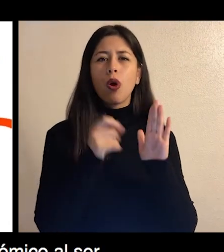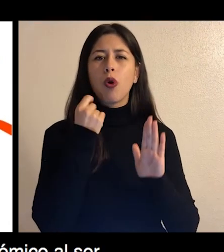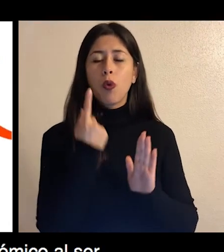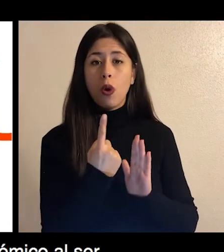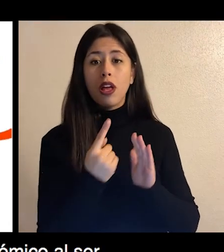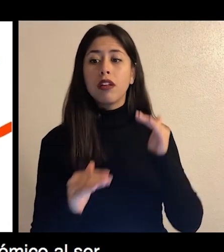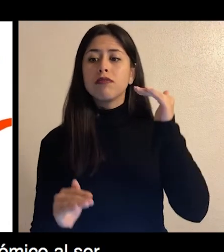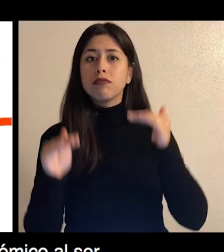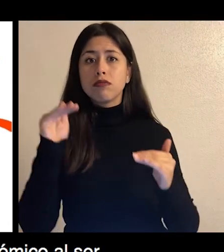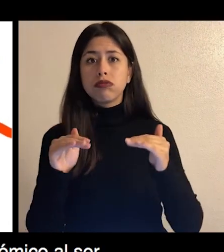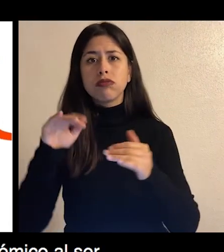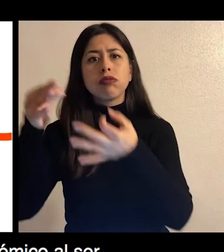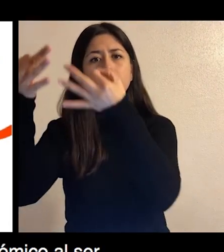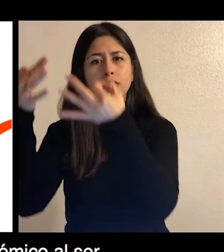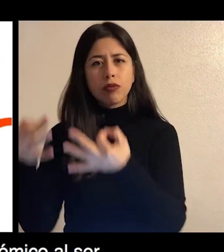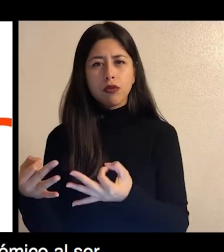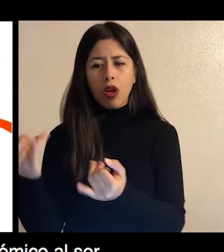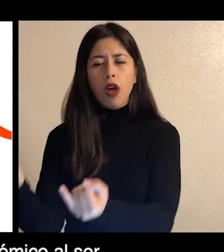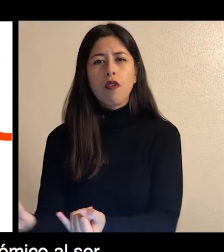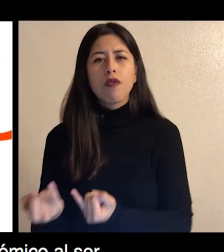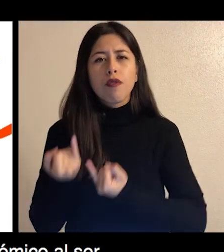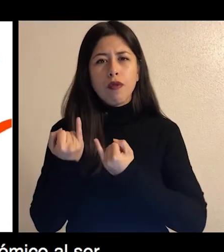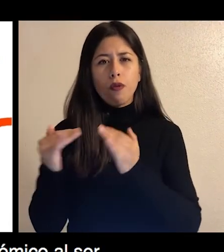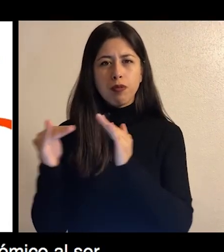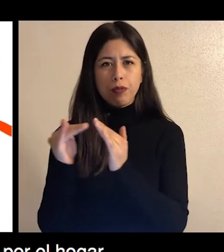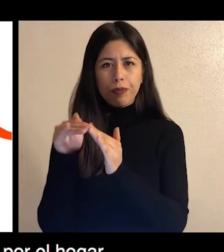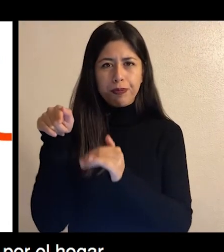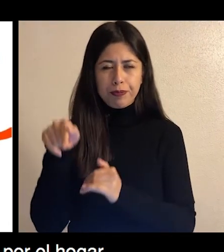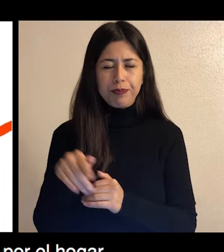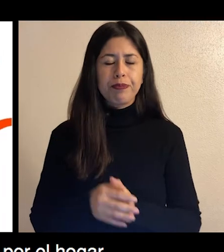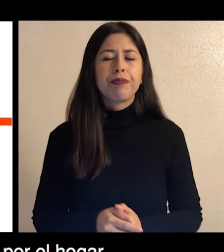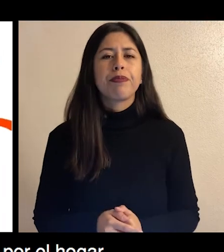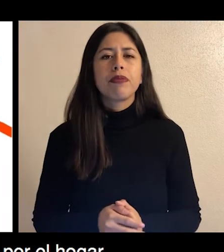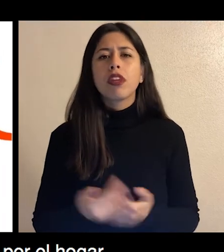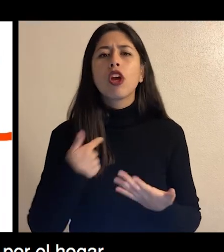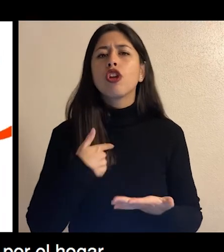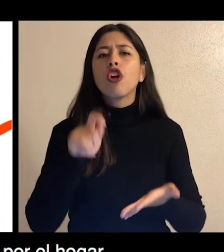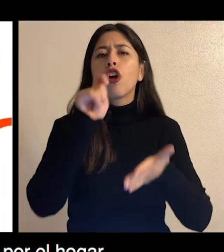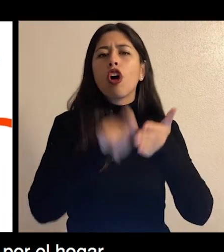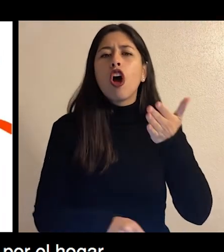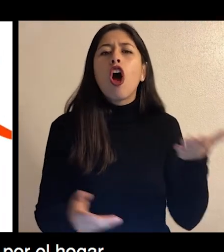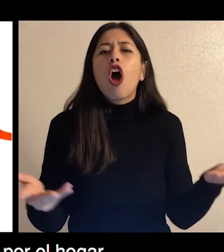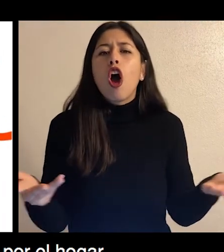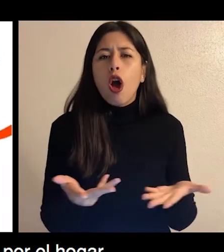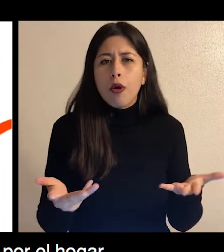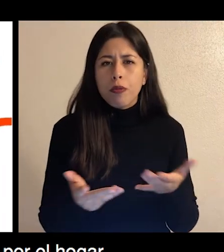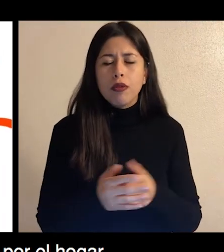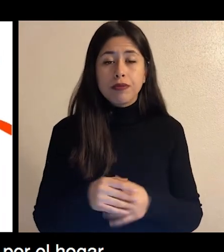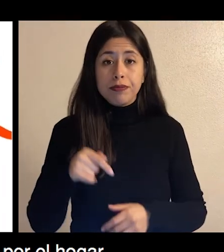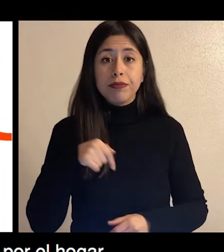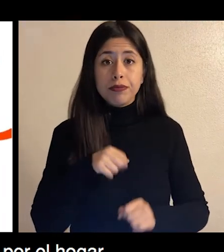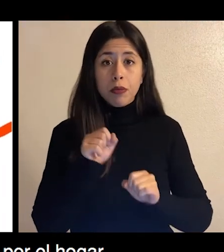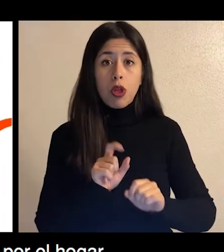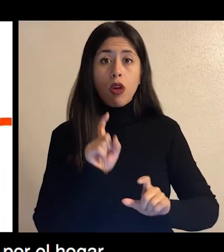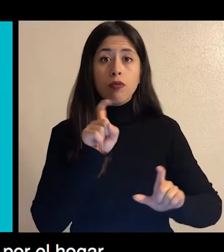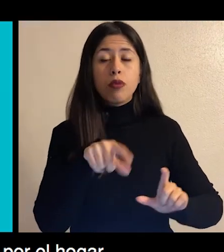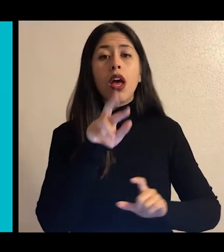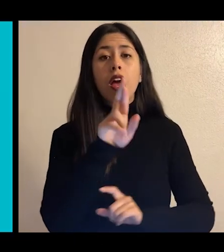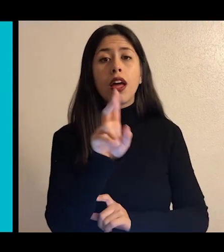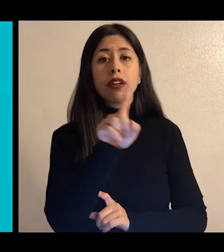pemet produksyon nivou sosyoekonomik, poutet li montre vre salè ke moun yon genyen nan KAYO la.